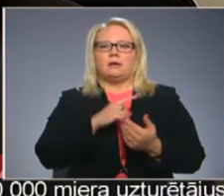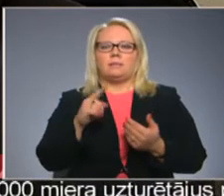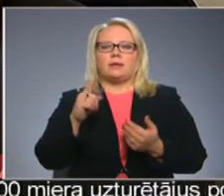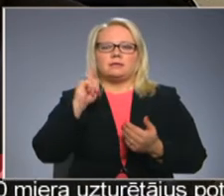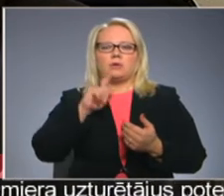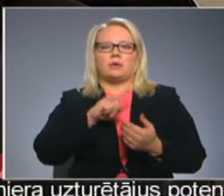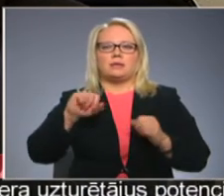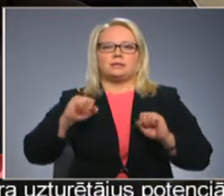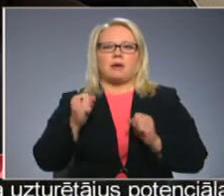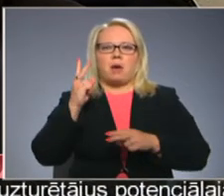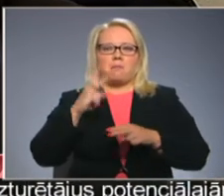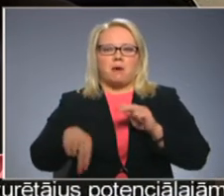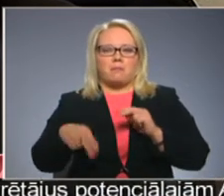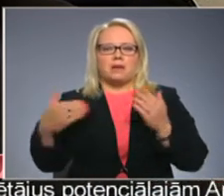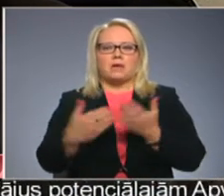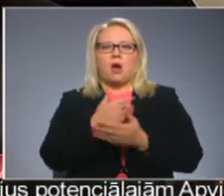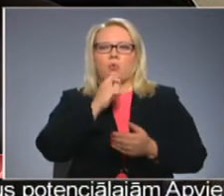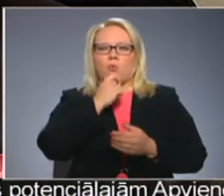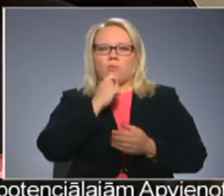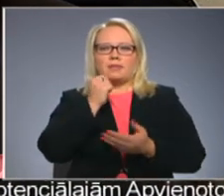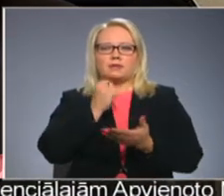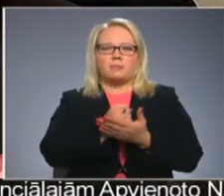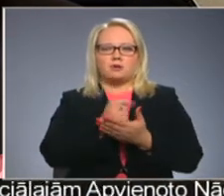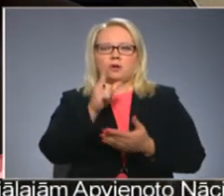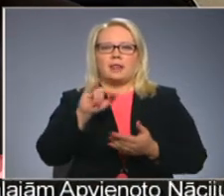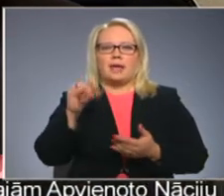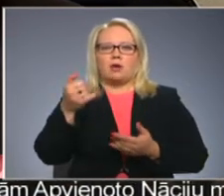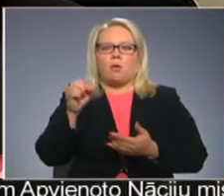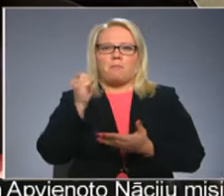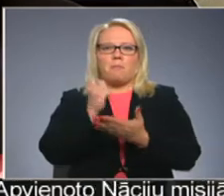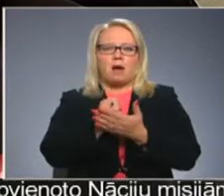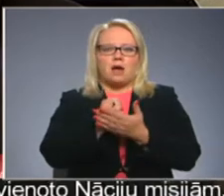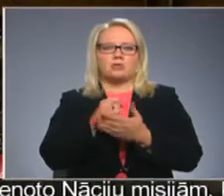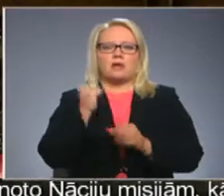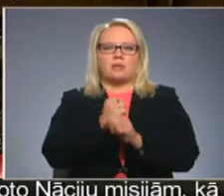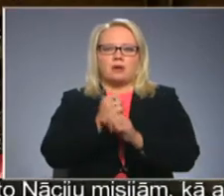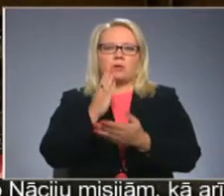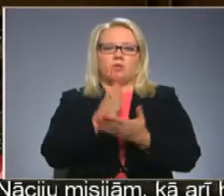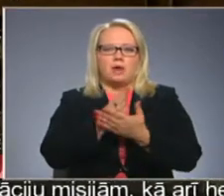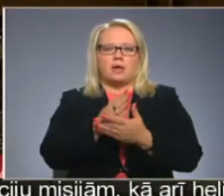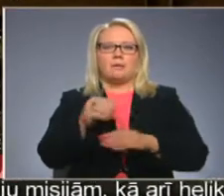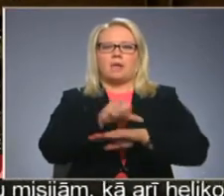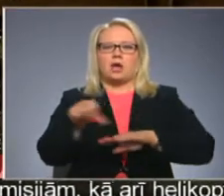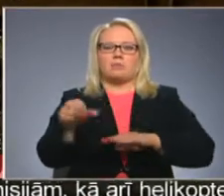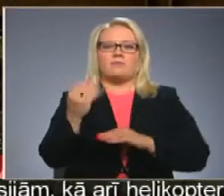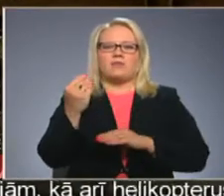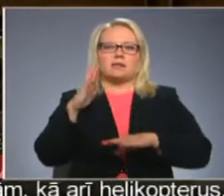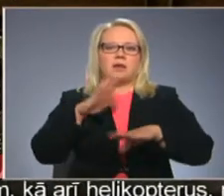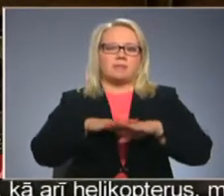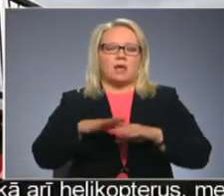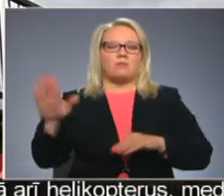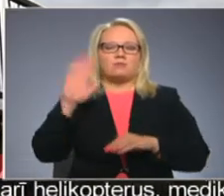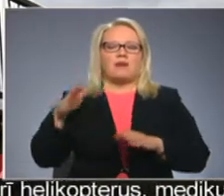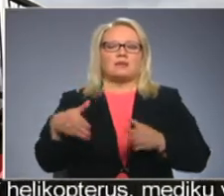cerams, ka pabeigstas ir jaun Gulbenas pagastā uz līgu pagastu tilts. Šie darbi notiek. Savukārt ierobežotā finansējuma dēļ uz